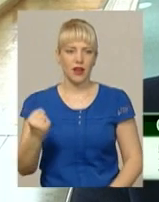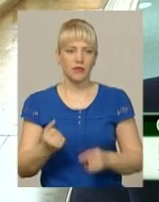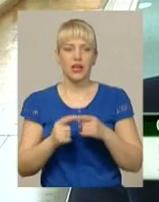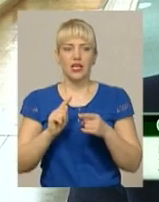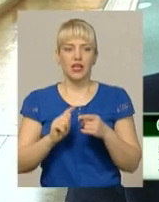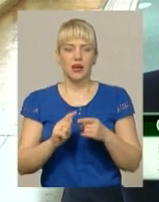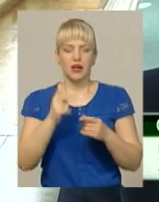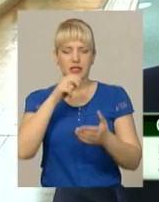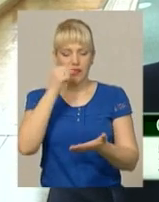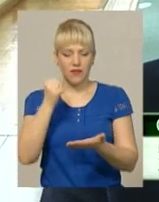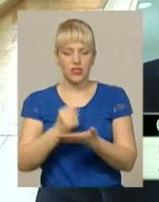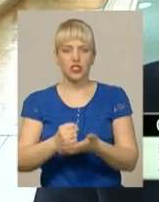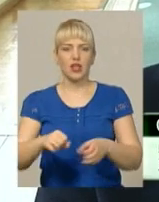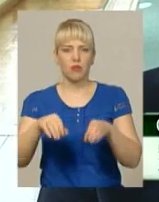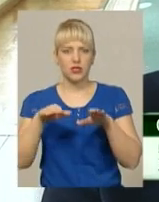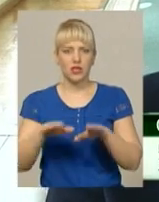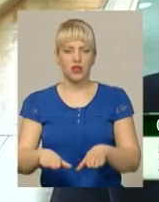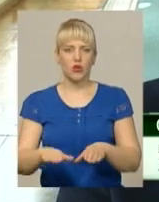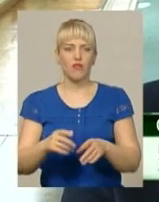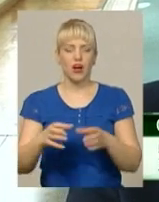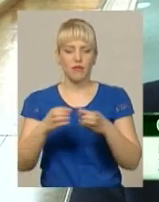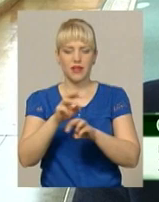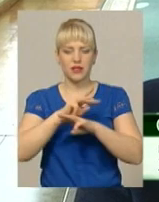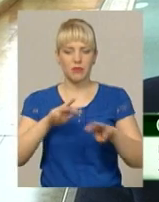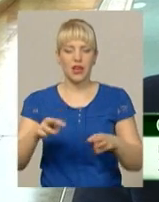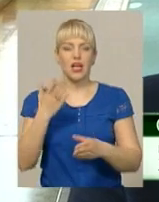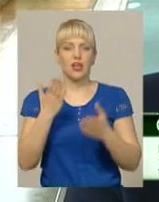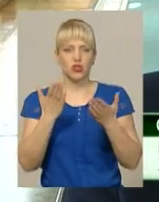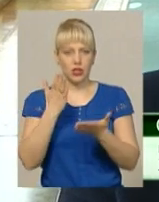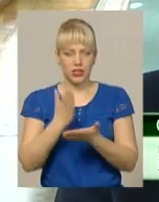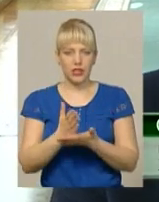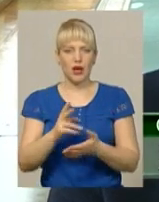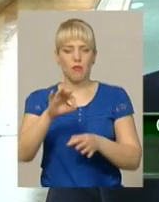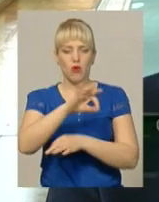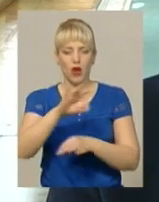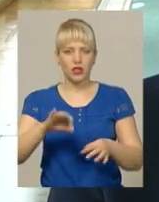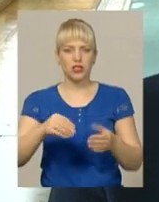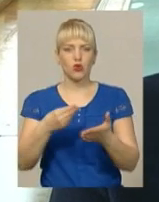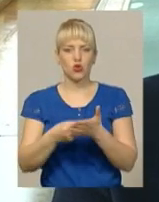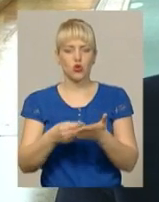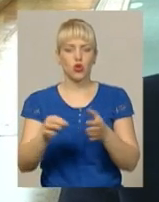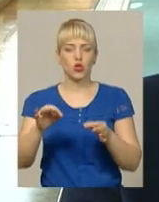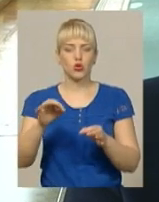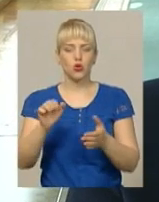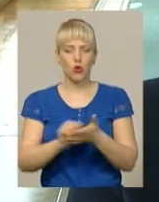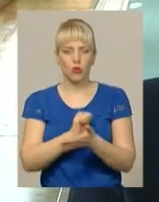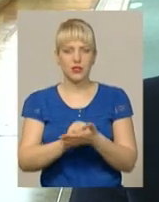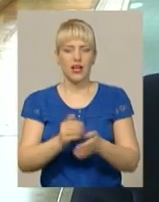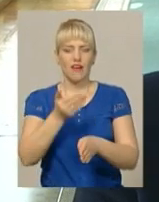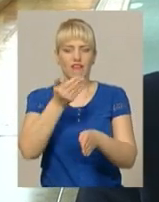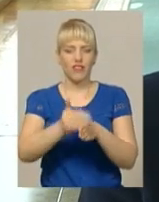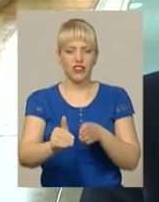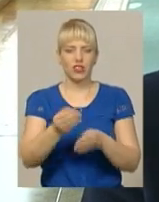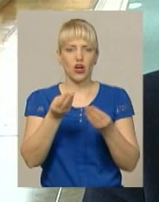яка передбачає при наявності виготовленої проєктно-кошторисної документації, виділення коштів на співфінансування,